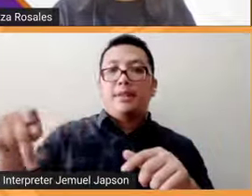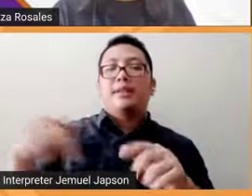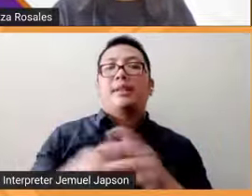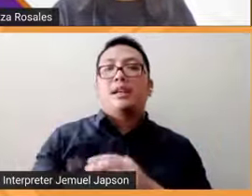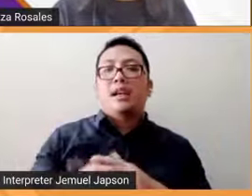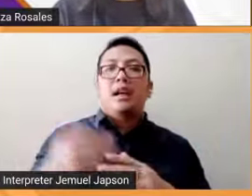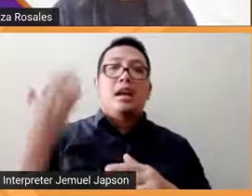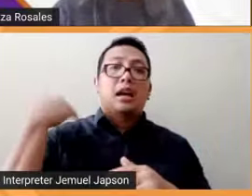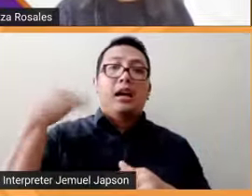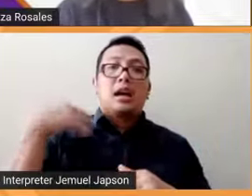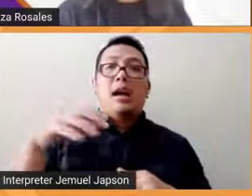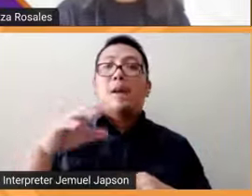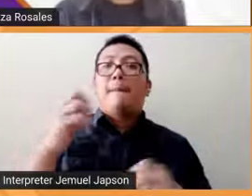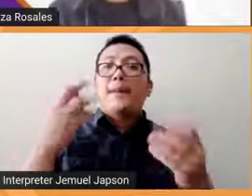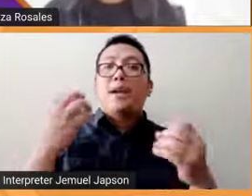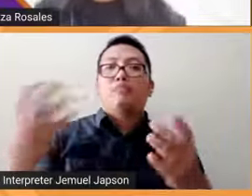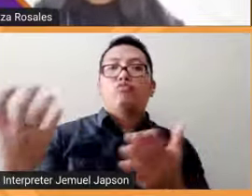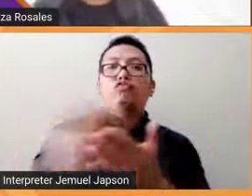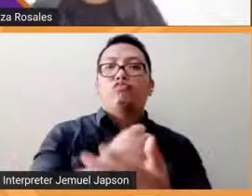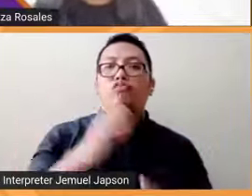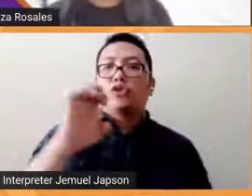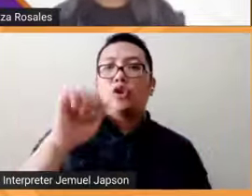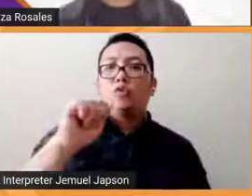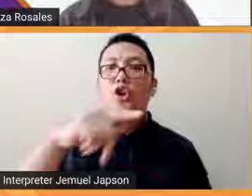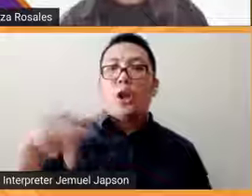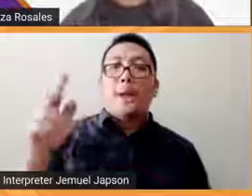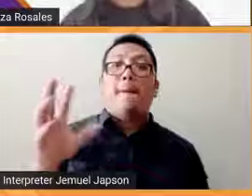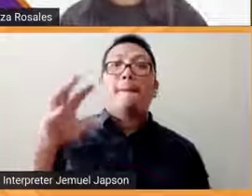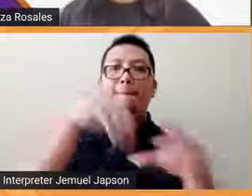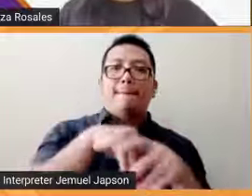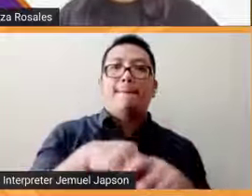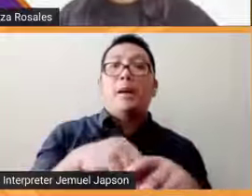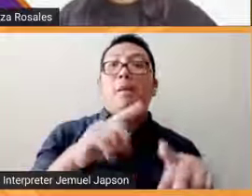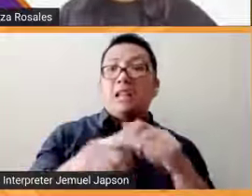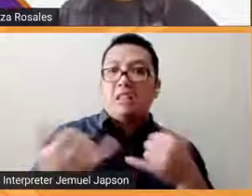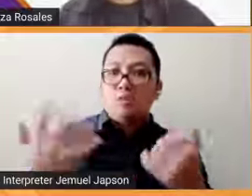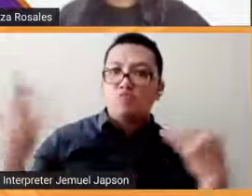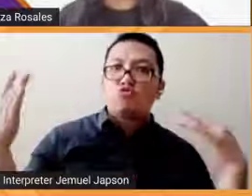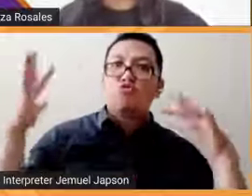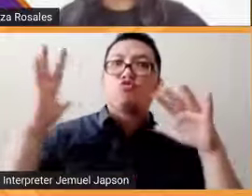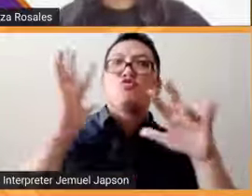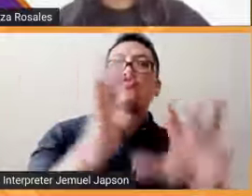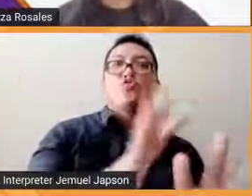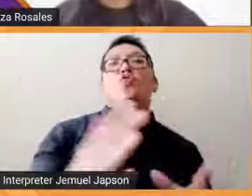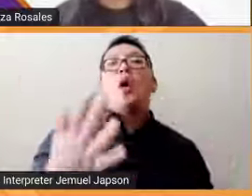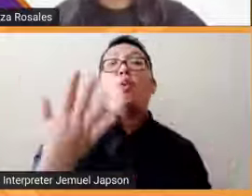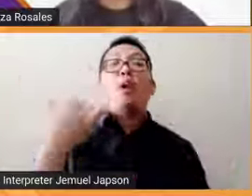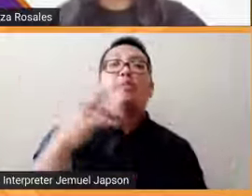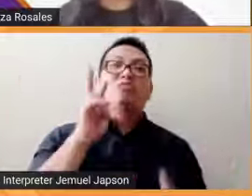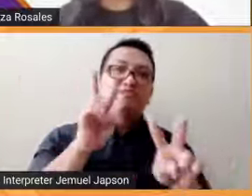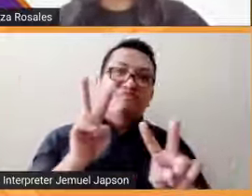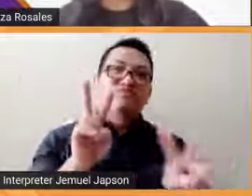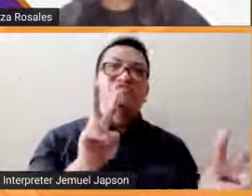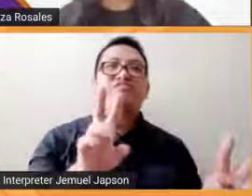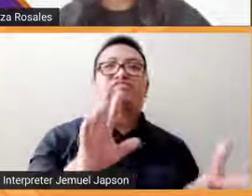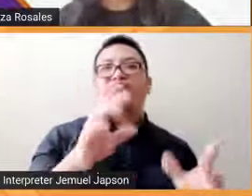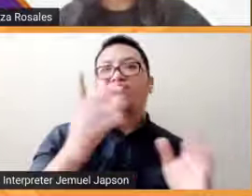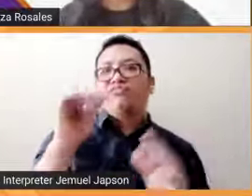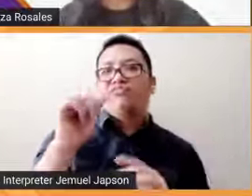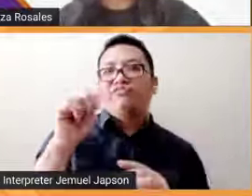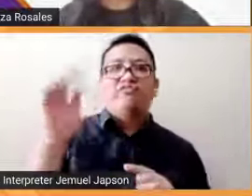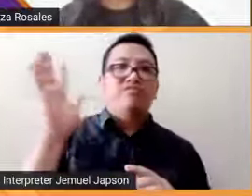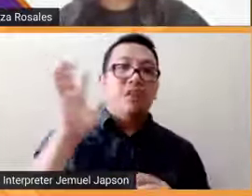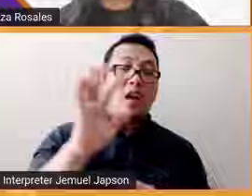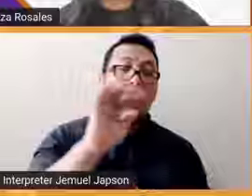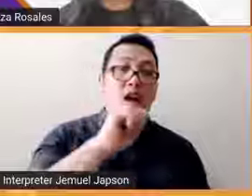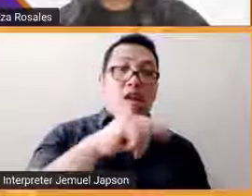sa tingin namin ngayon mas dadag sa inito kasi looking at our data sa accessible polling place na